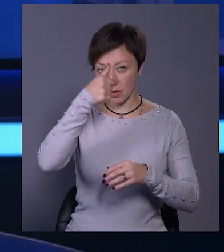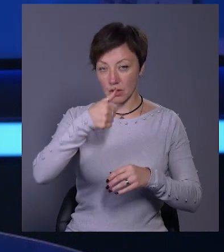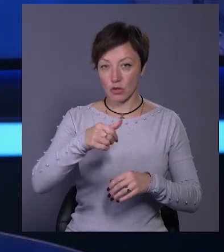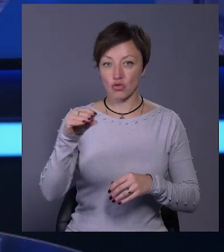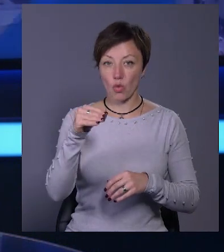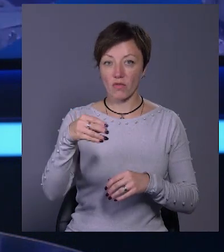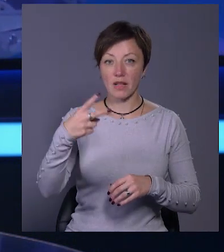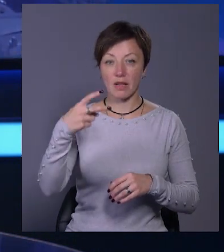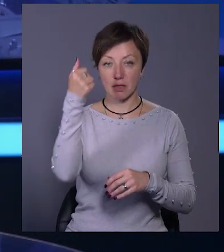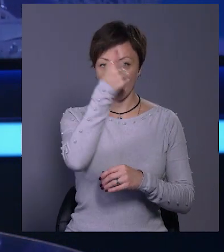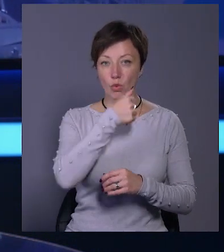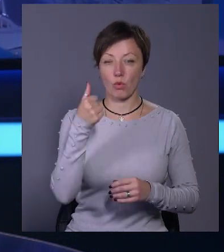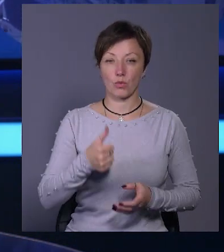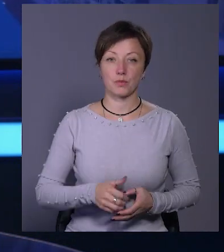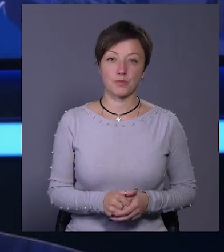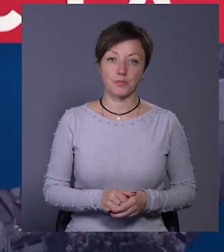2020 року.